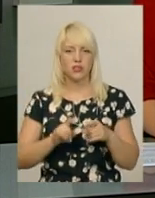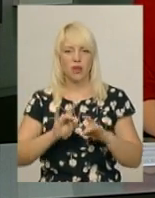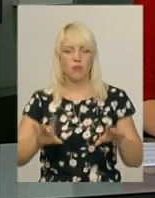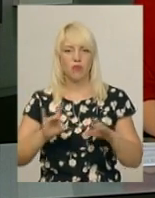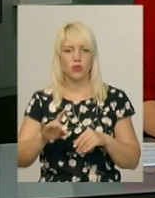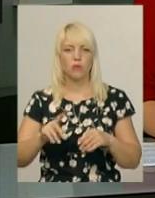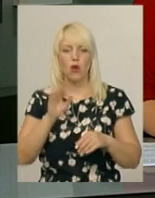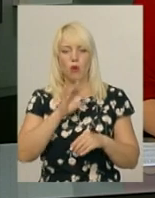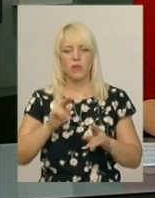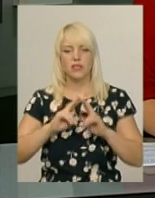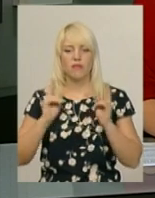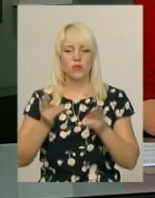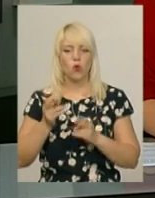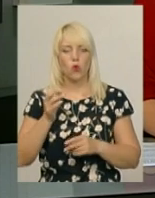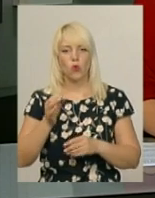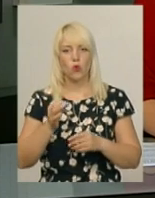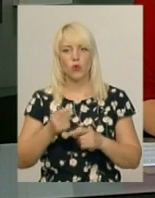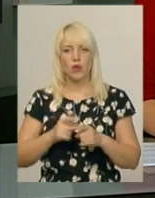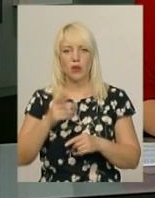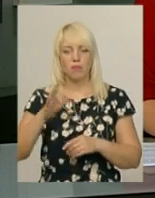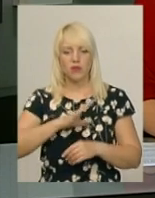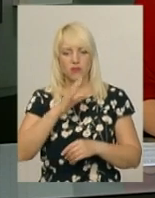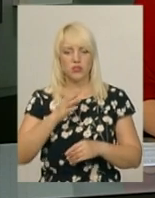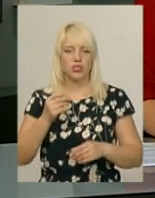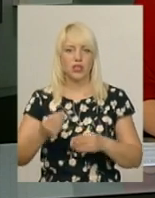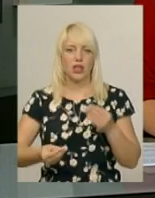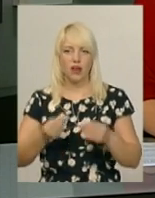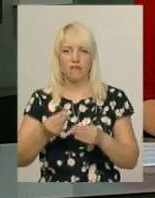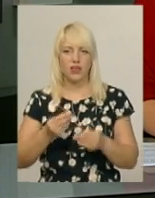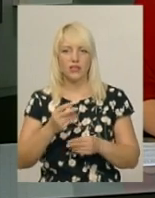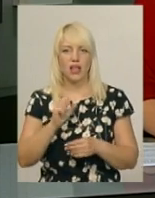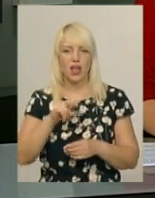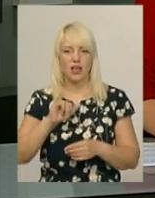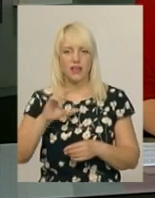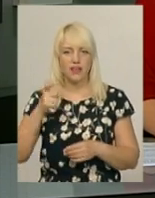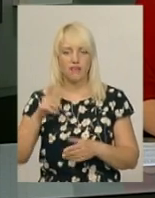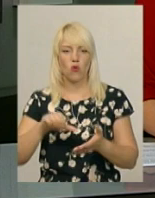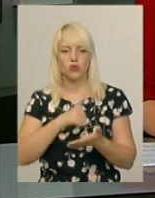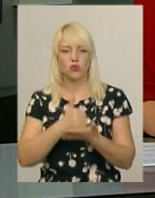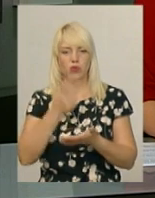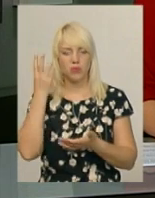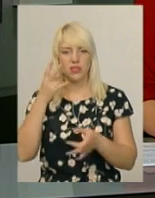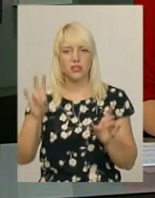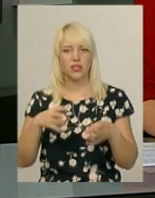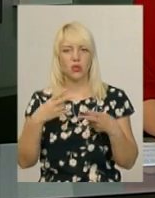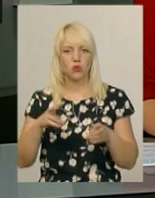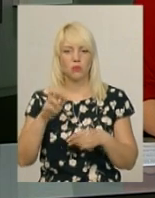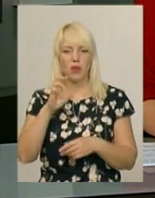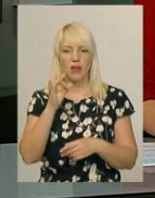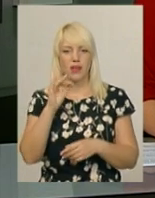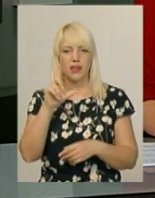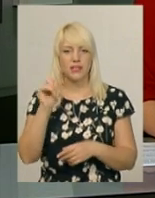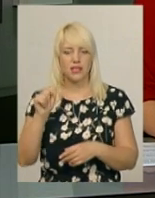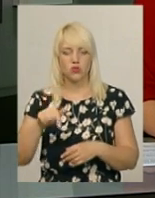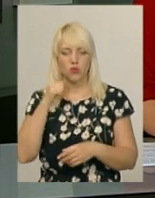футболу Микола Кузніцов. Нагадаю, колишній гравець київського «Динамо» Олександр Алієв очолив «Хмельницький клуб» у березні цього року. Під